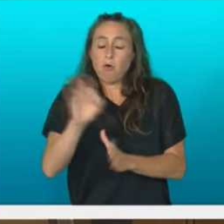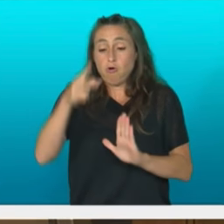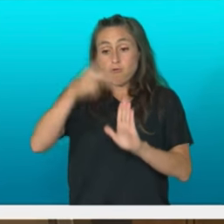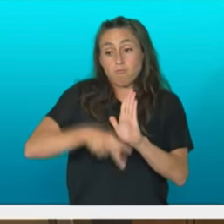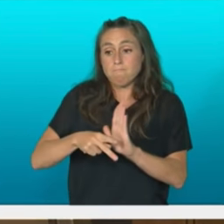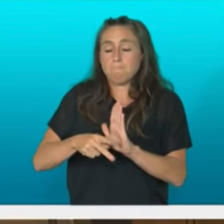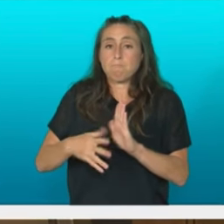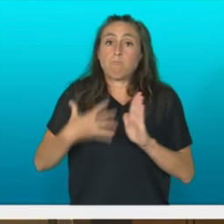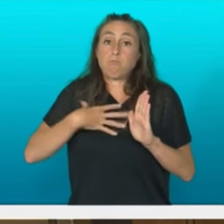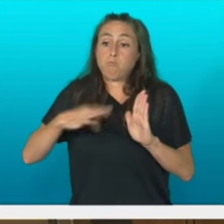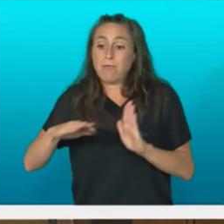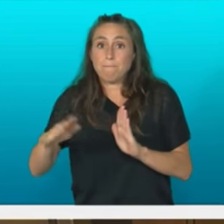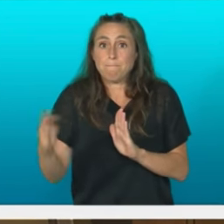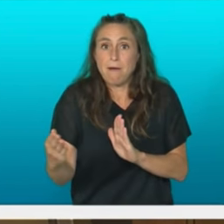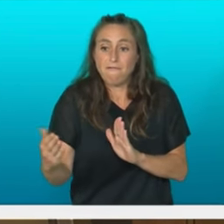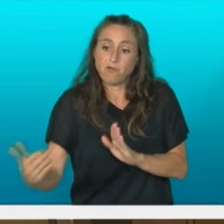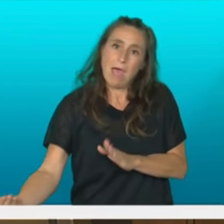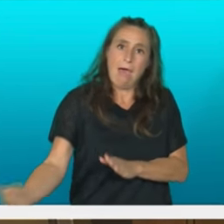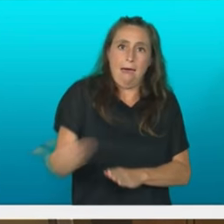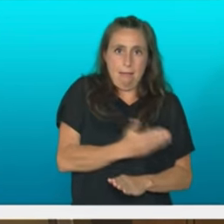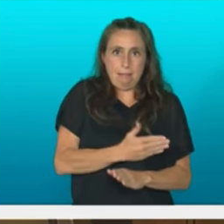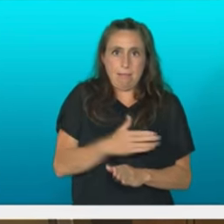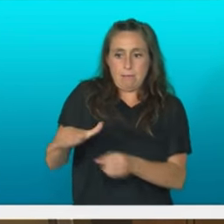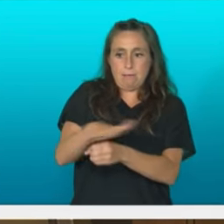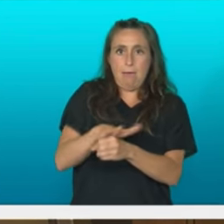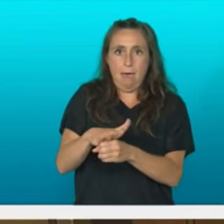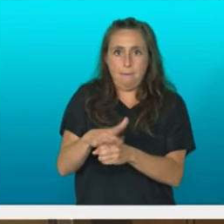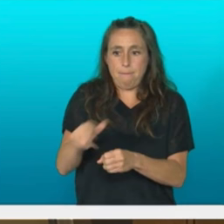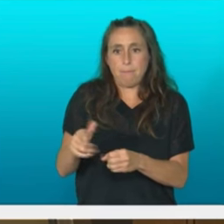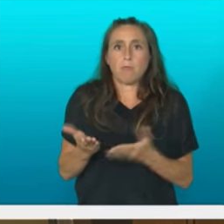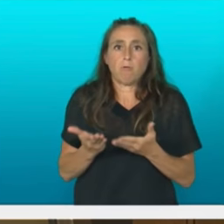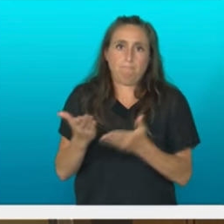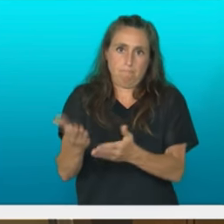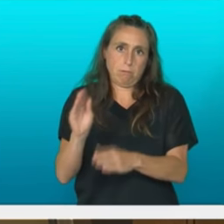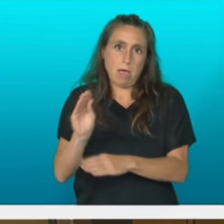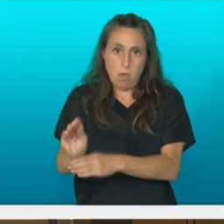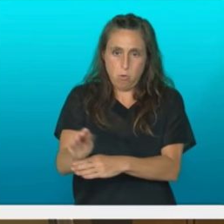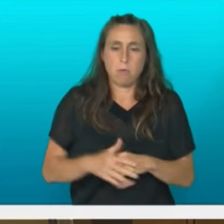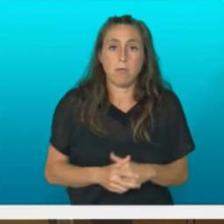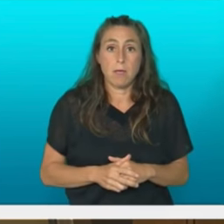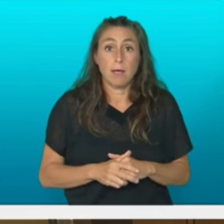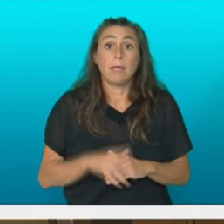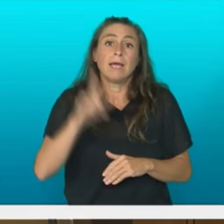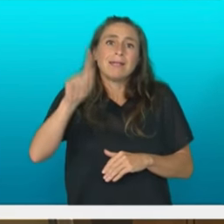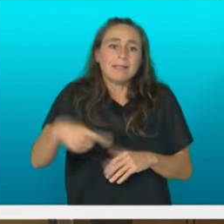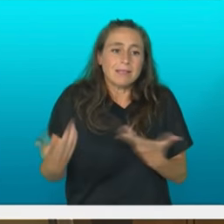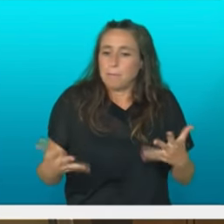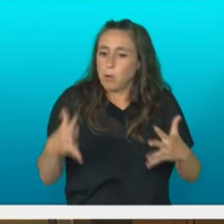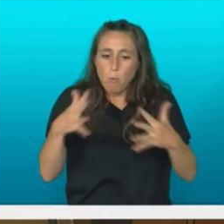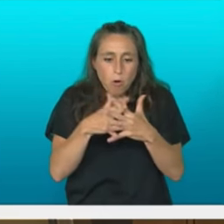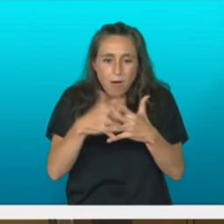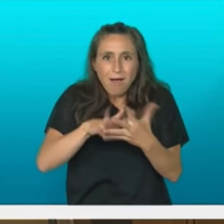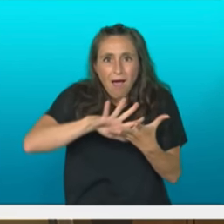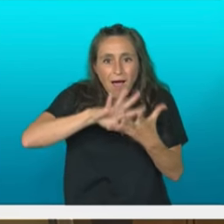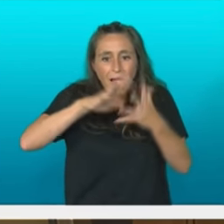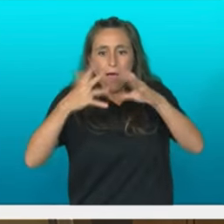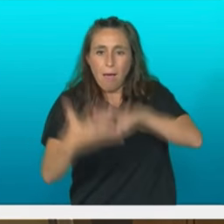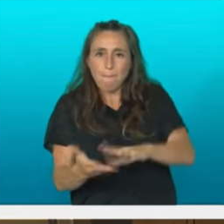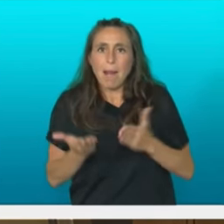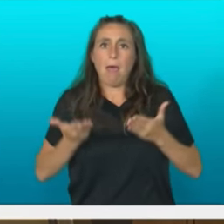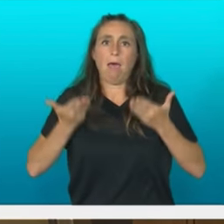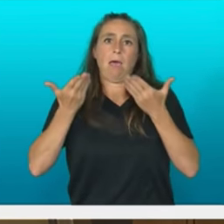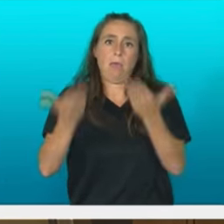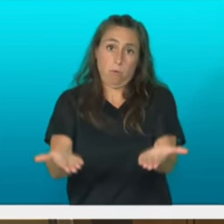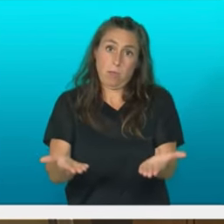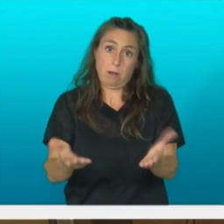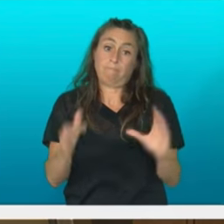sektoreak aseratik lagunduz, eta premiaz egin behar diren egiturazko neurriak behingoz gauzatuz. Osak